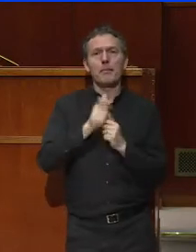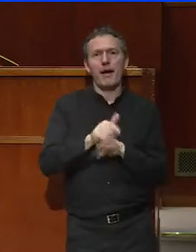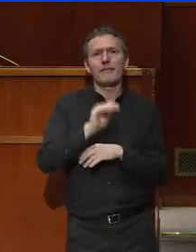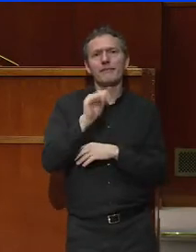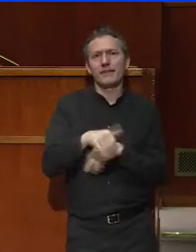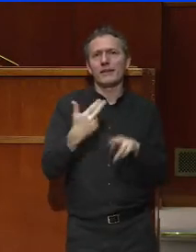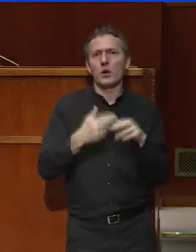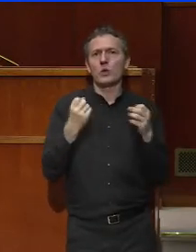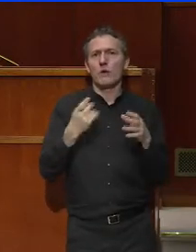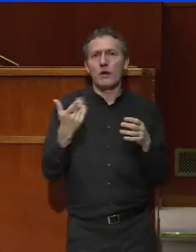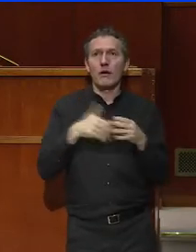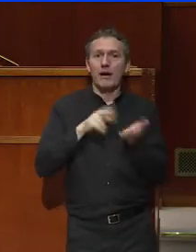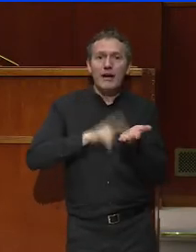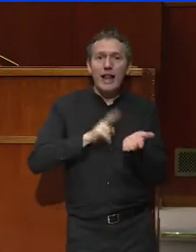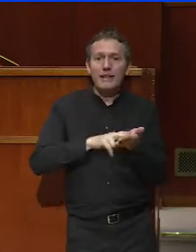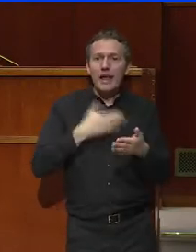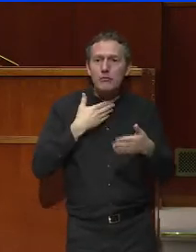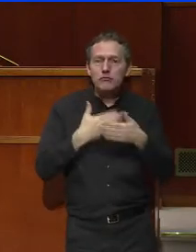Prévert appelait les terrifiants pépins de la réalité.